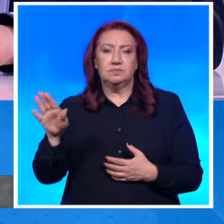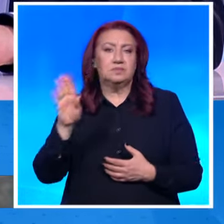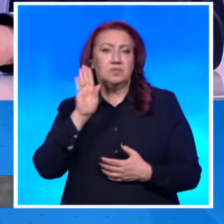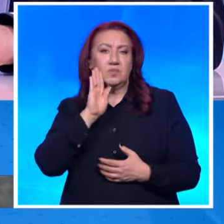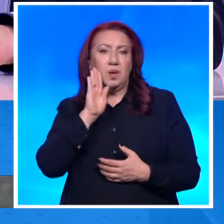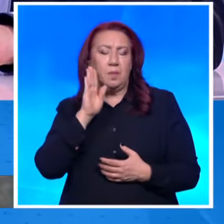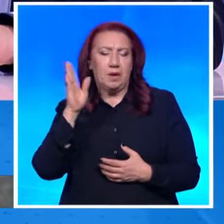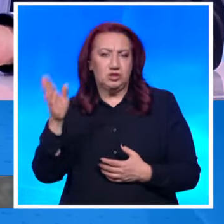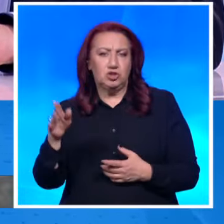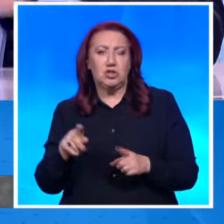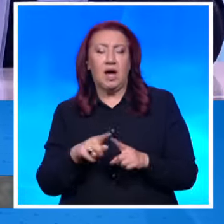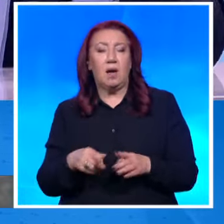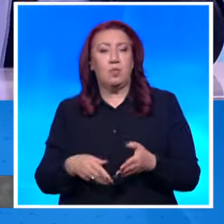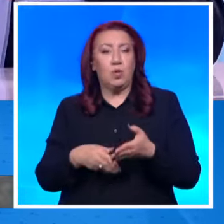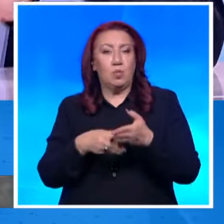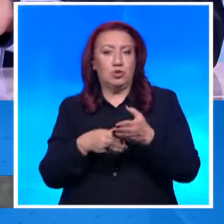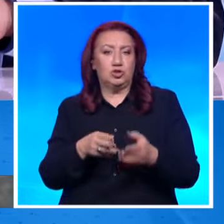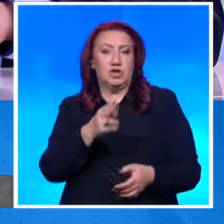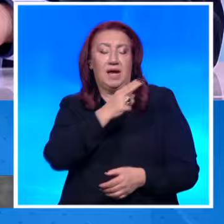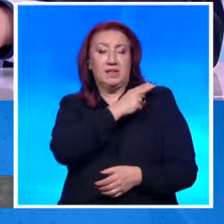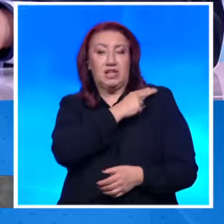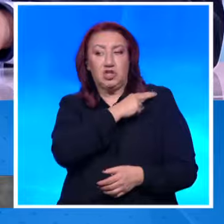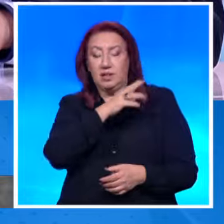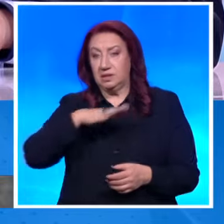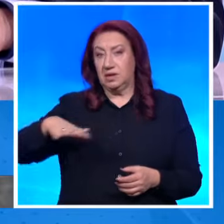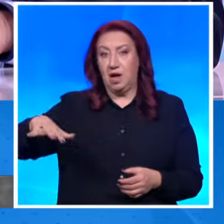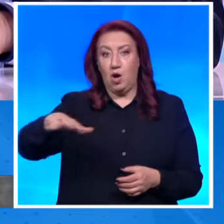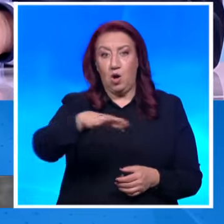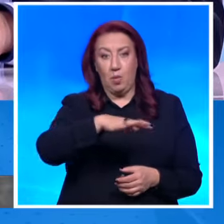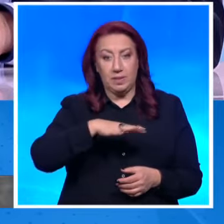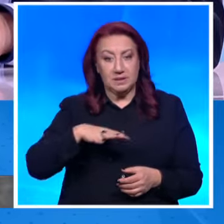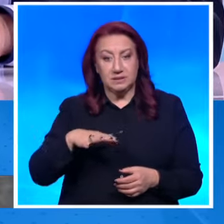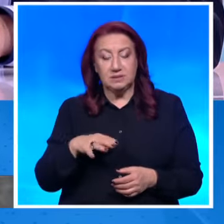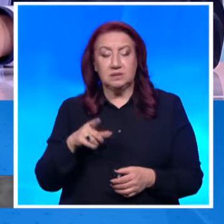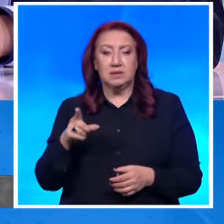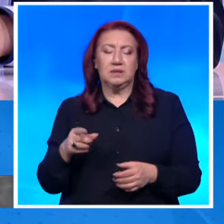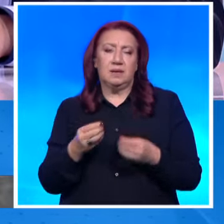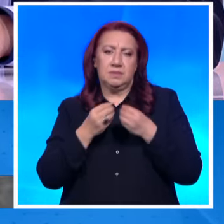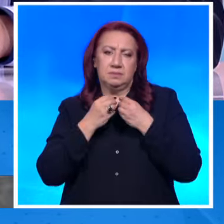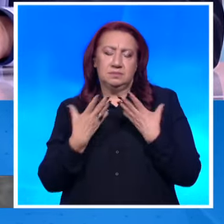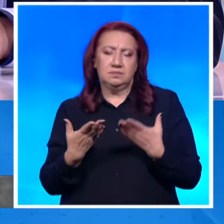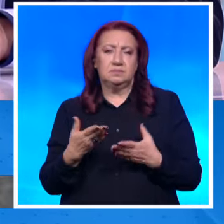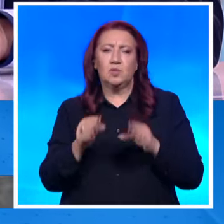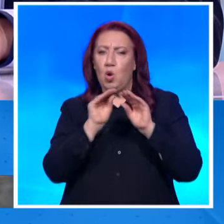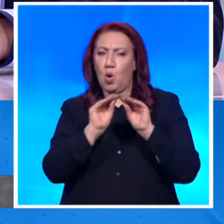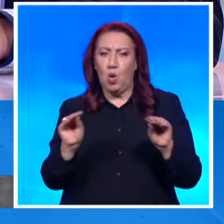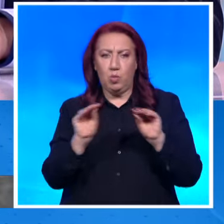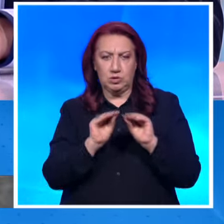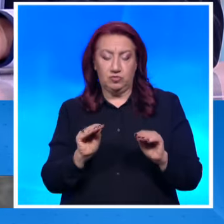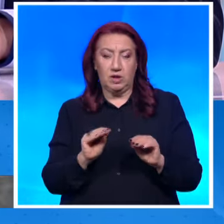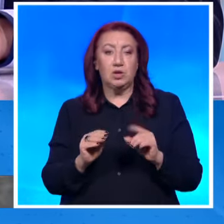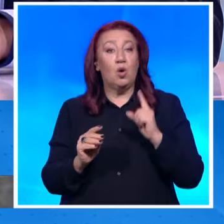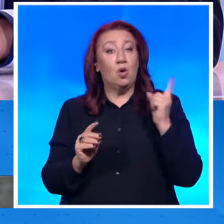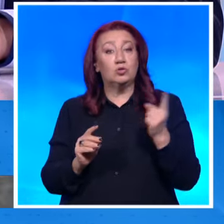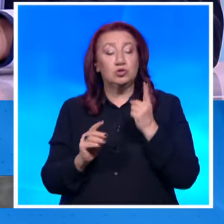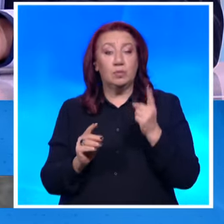Друнгари, т.е. помощник, началник на темата на областта. като те имат великолепно образование, особено Константин Кирил, философ